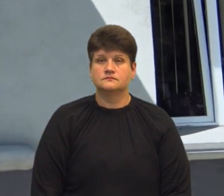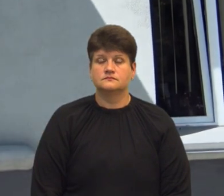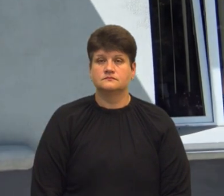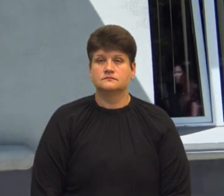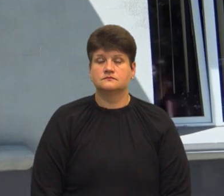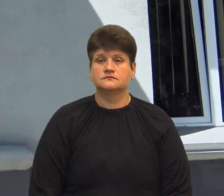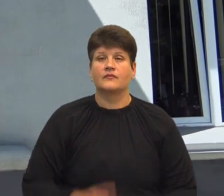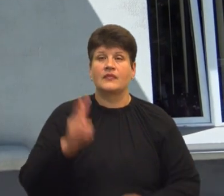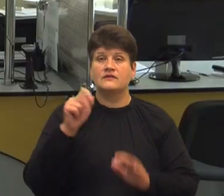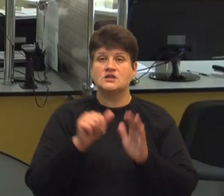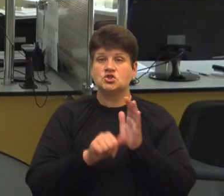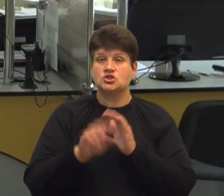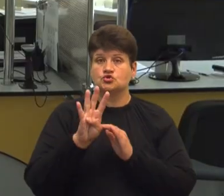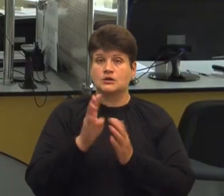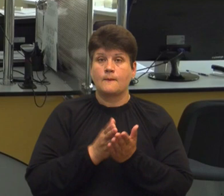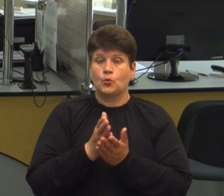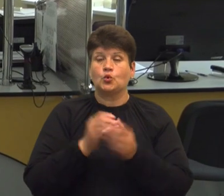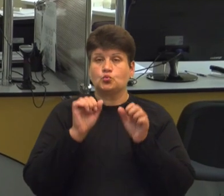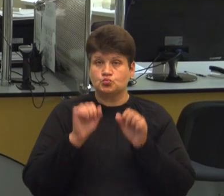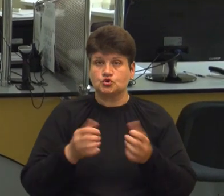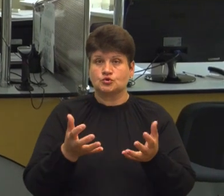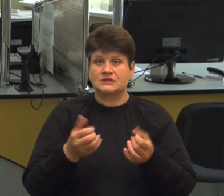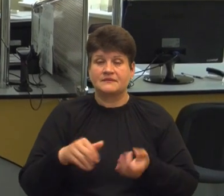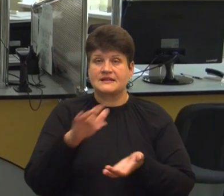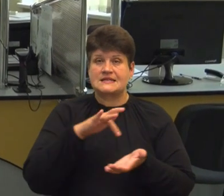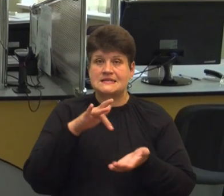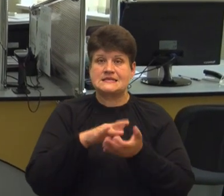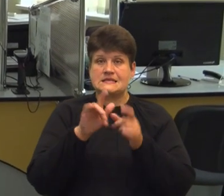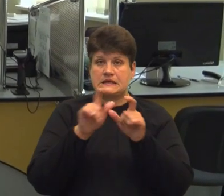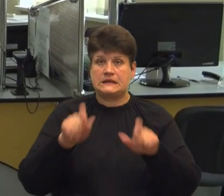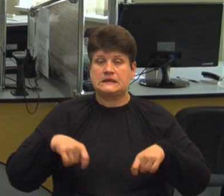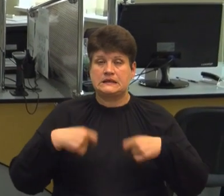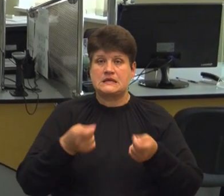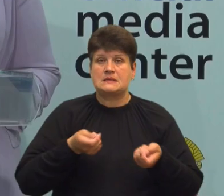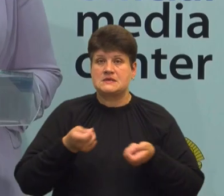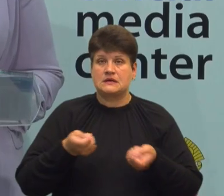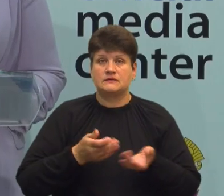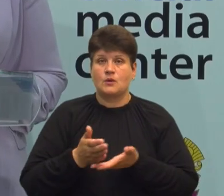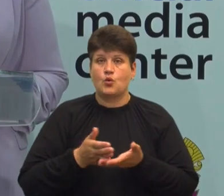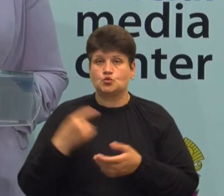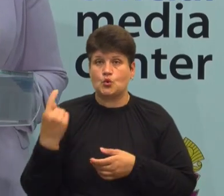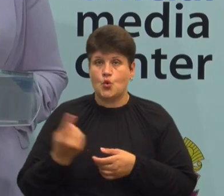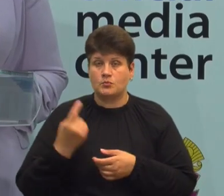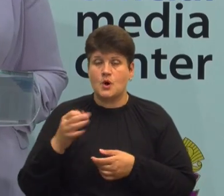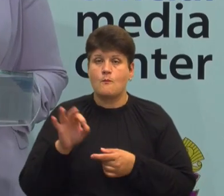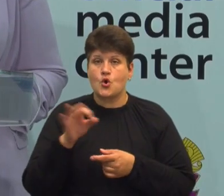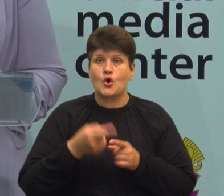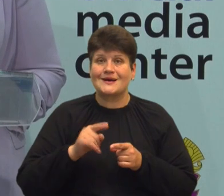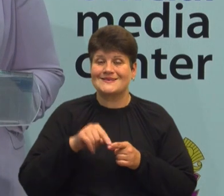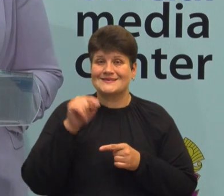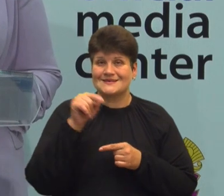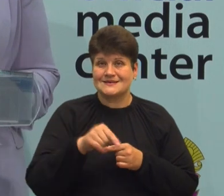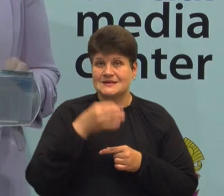264 послуги можна отримати у центрах надання адміністративних послуг області Про це під час брифінгу